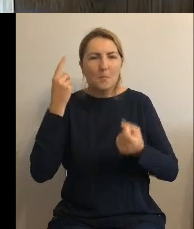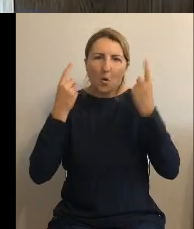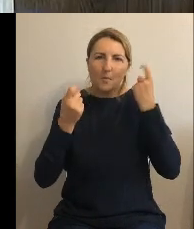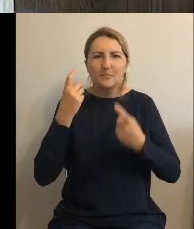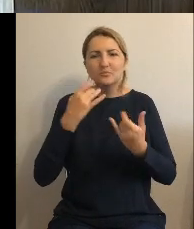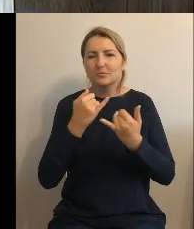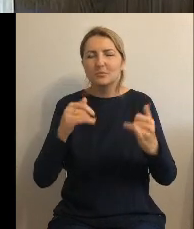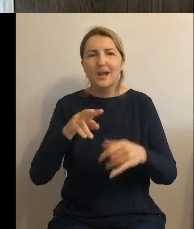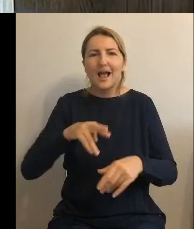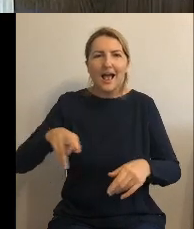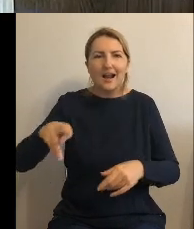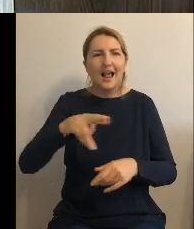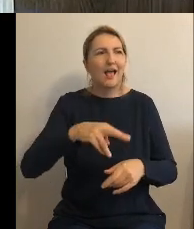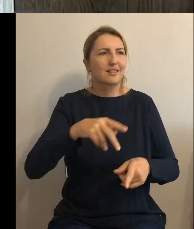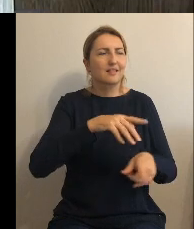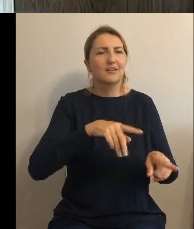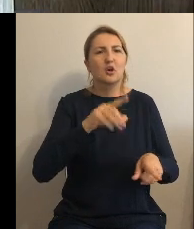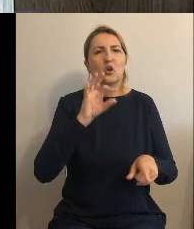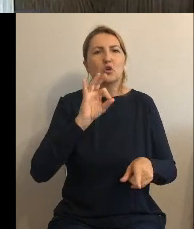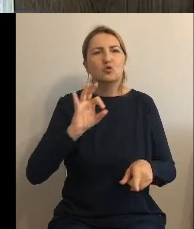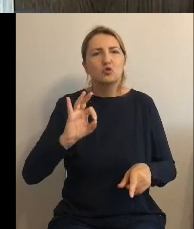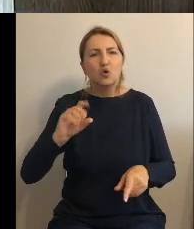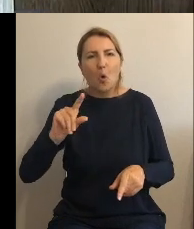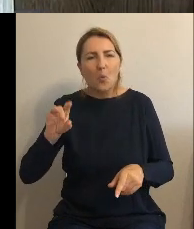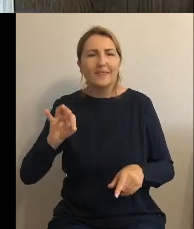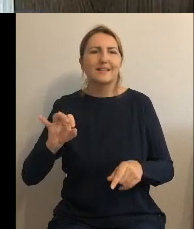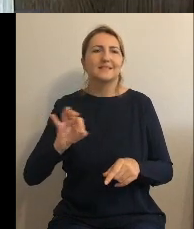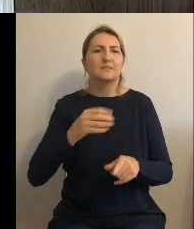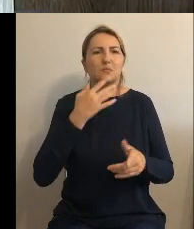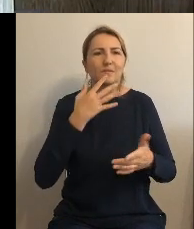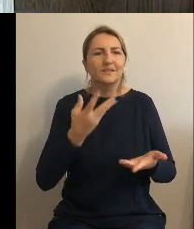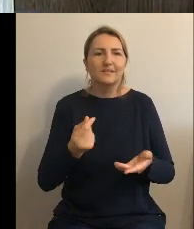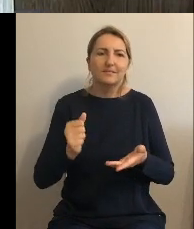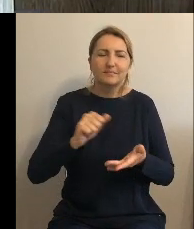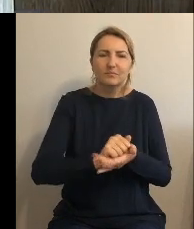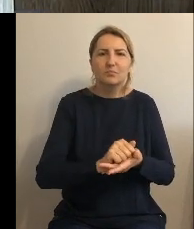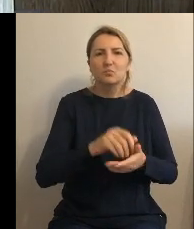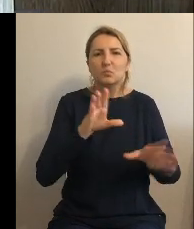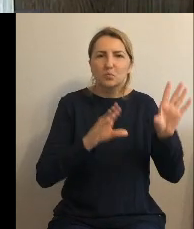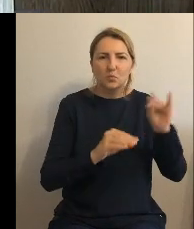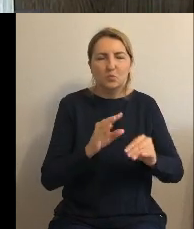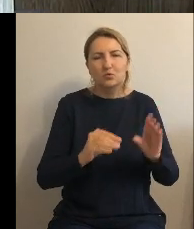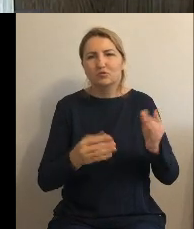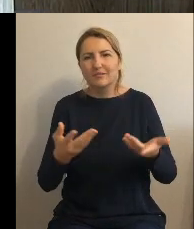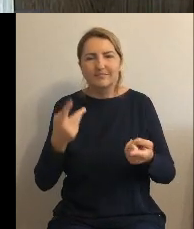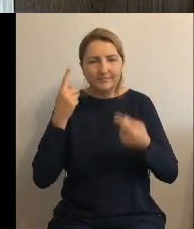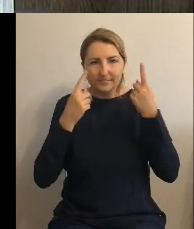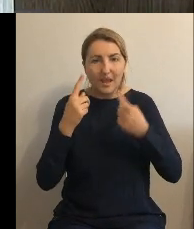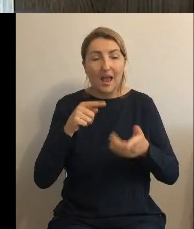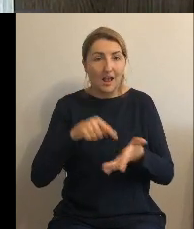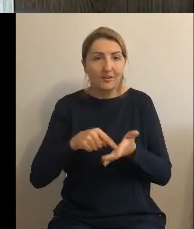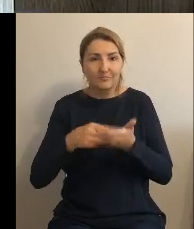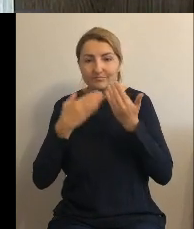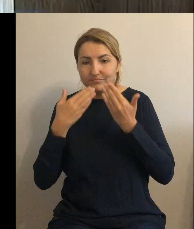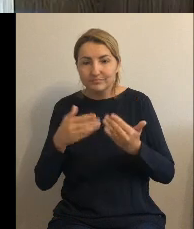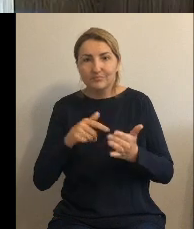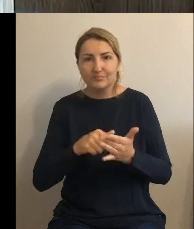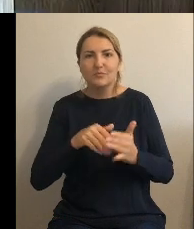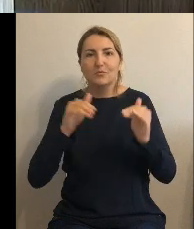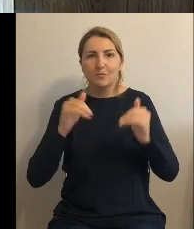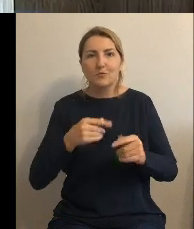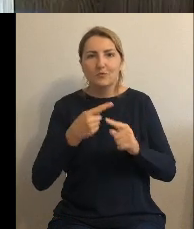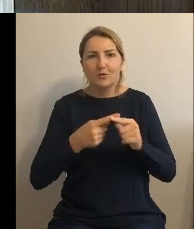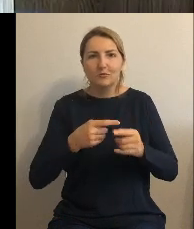wyodrębnić część funduszu sołeckiego i tym sposobem byśmy mogli drugą część wyodrębnić z budżetu gminy i